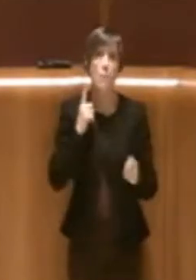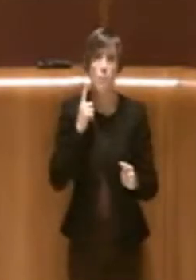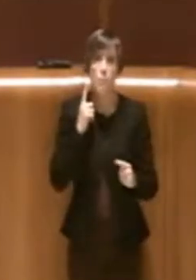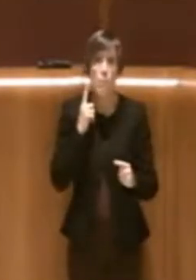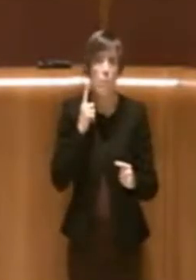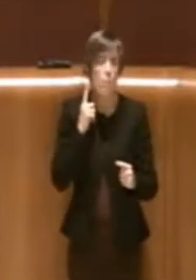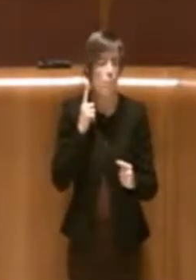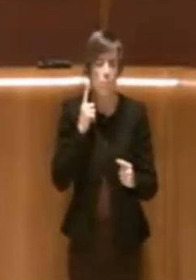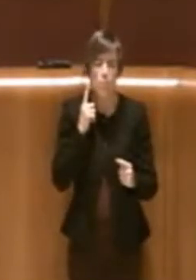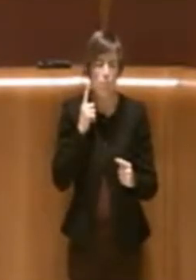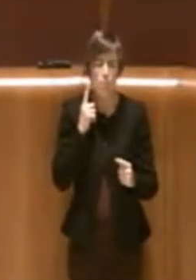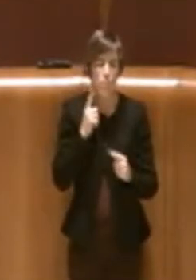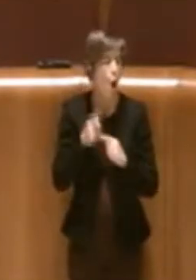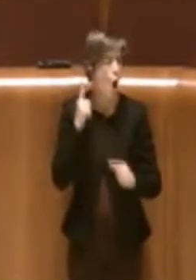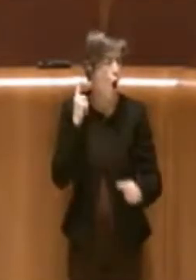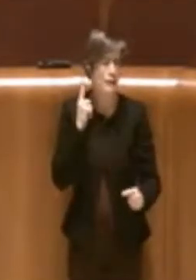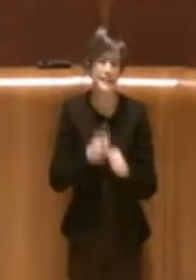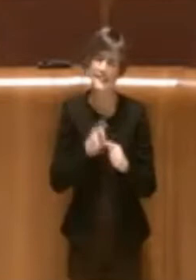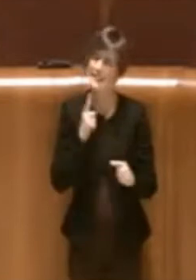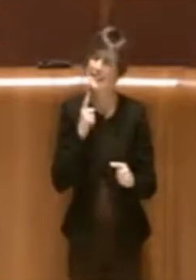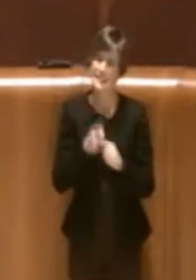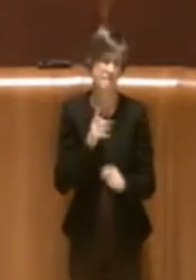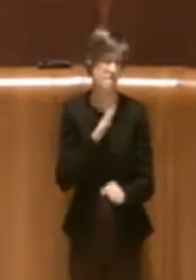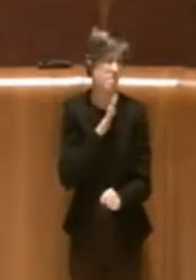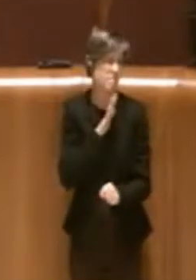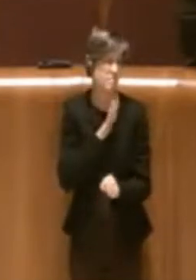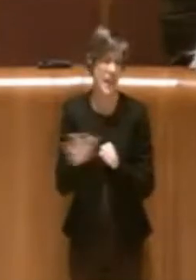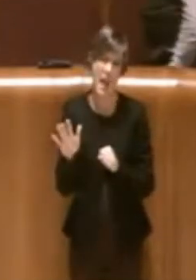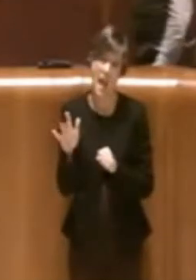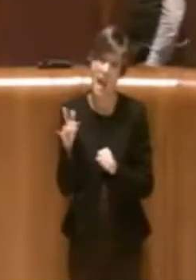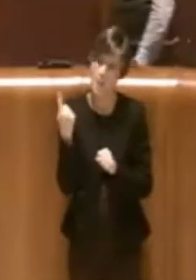e estremamente positivi per questa città.